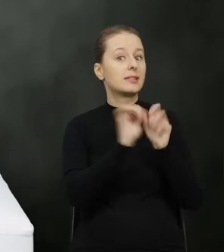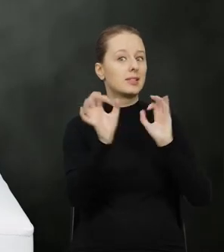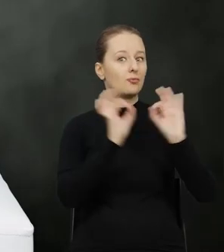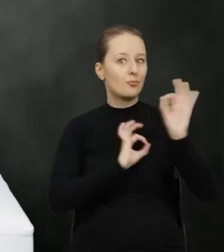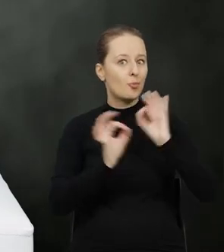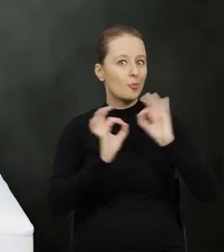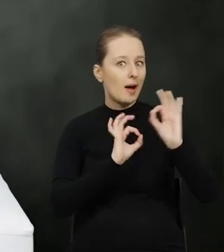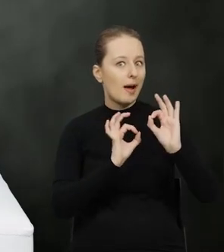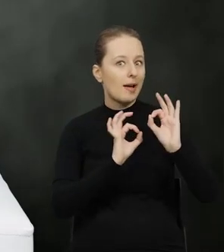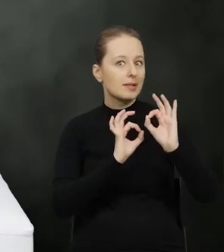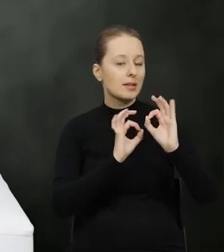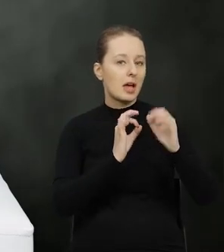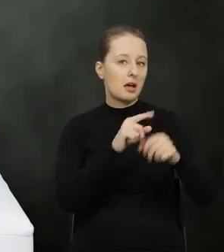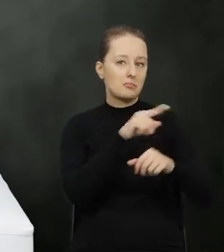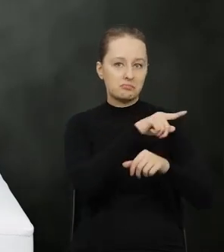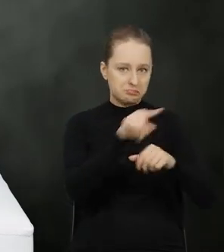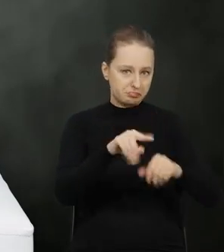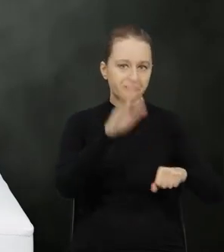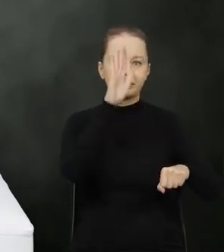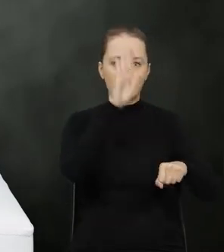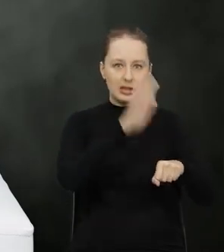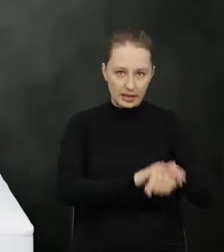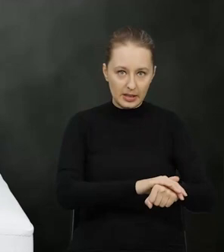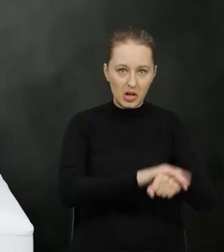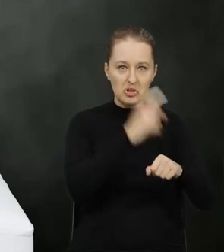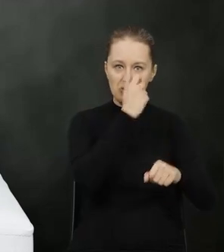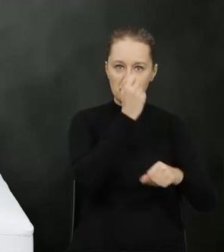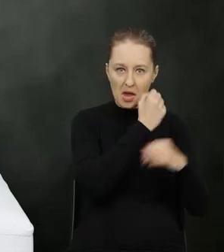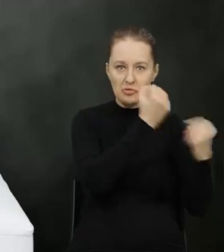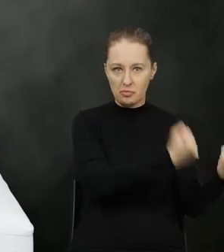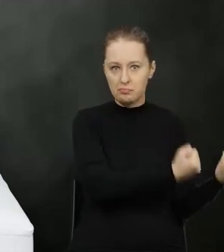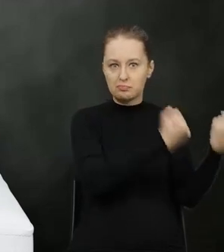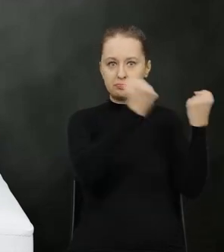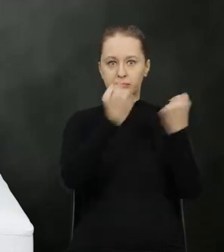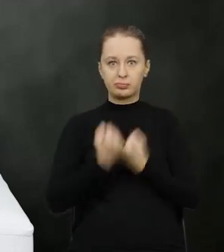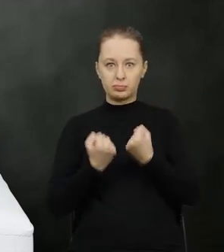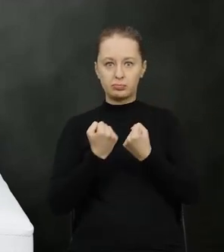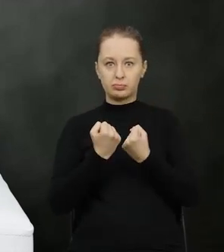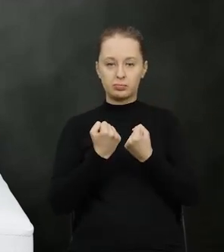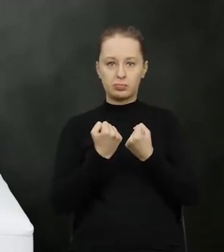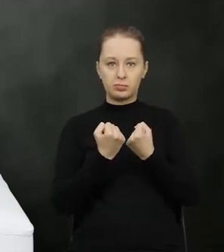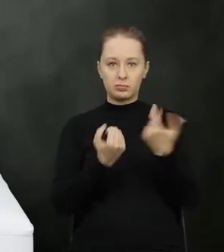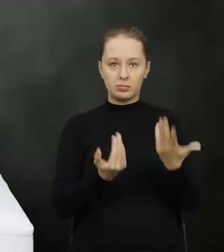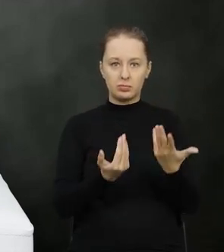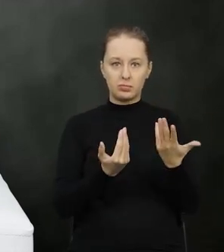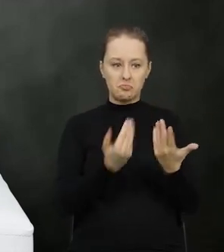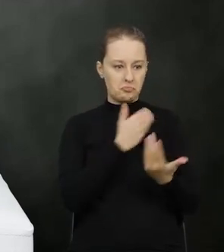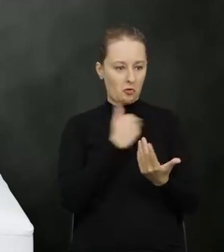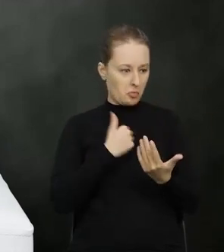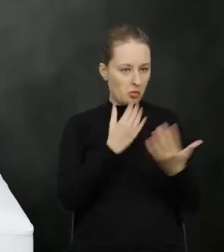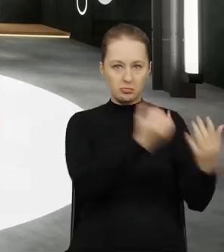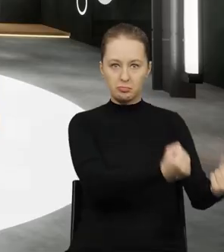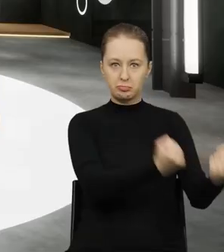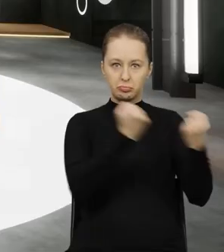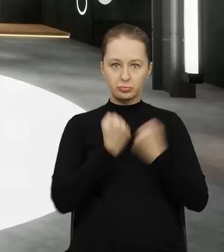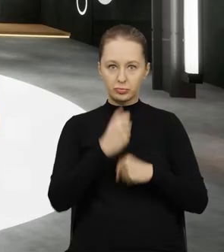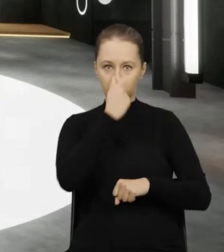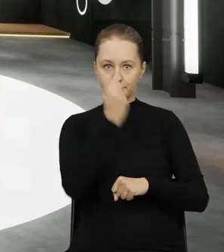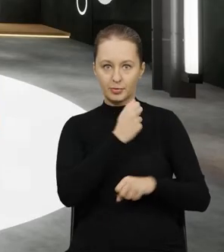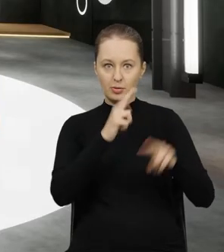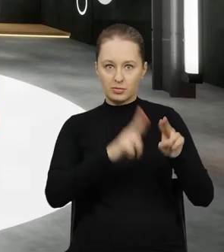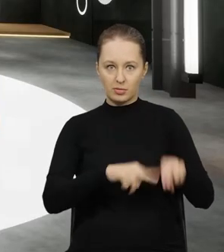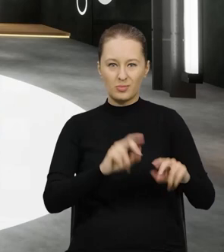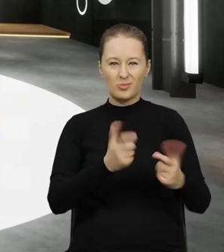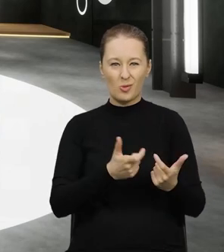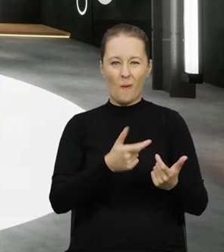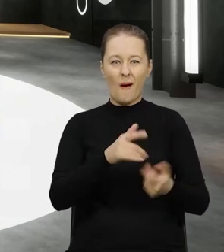kwestia. Wyrażacie zgodę na przywóz odpadów do kraju. Te odpady się w kraju znajdują. I